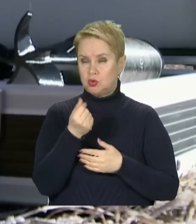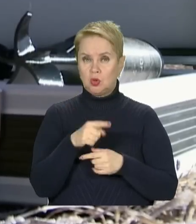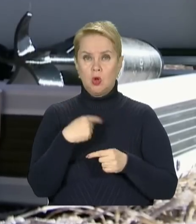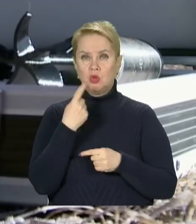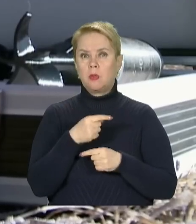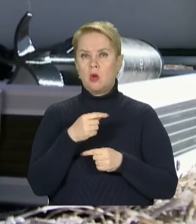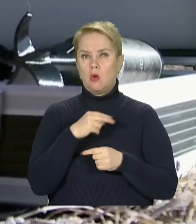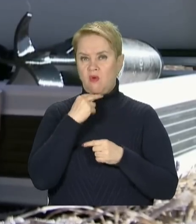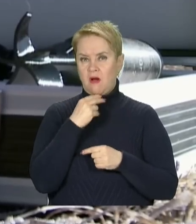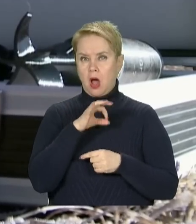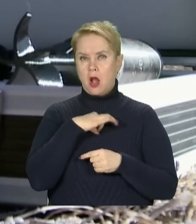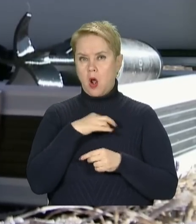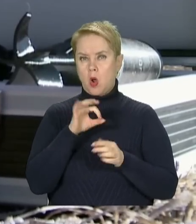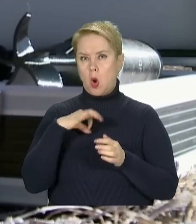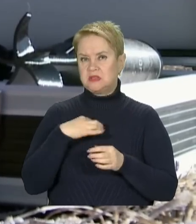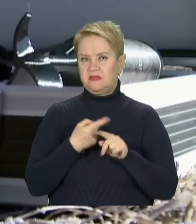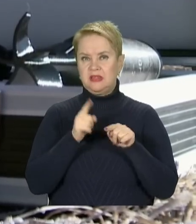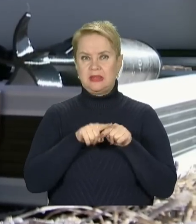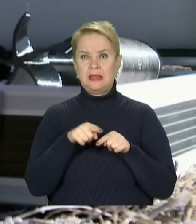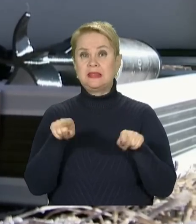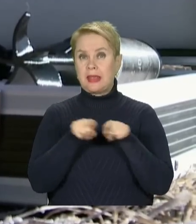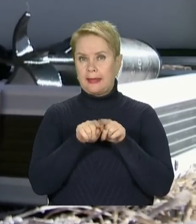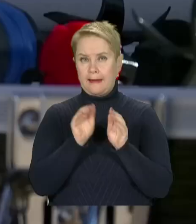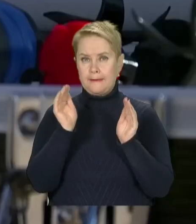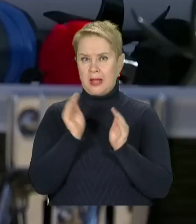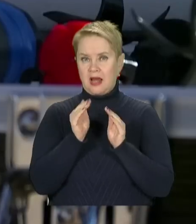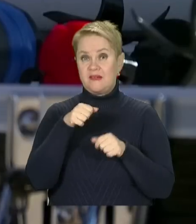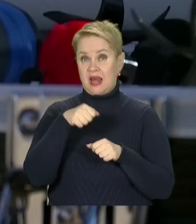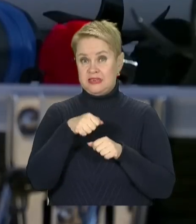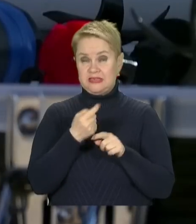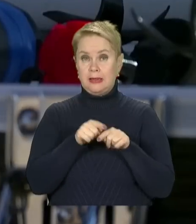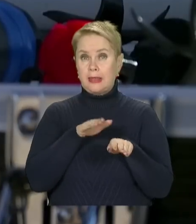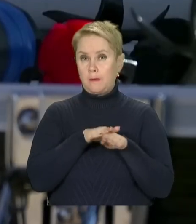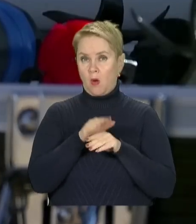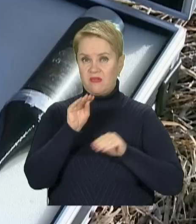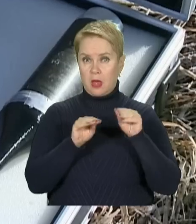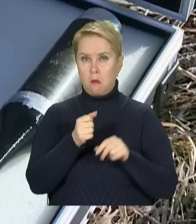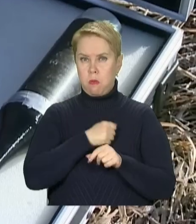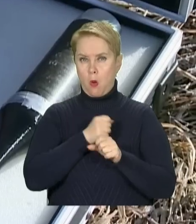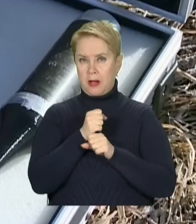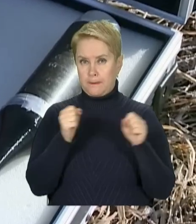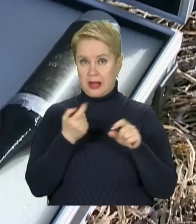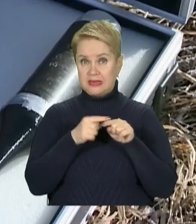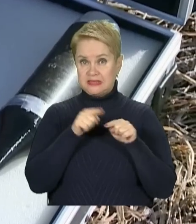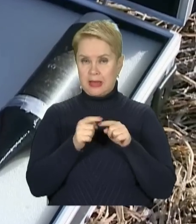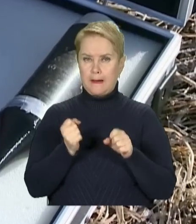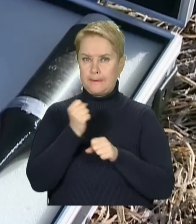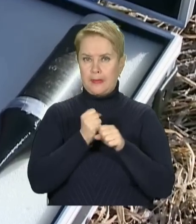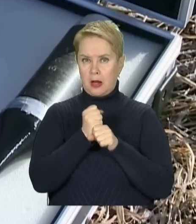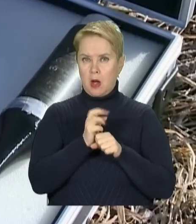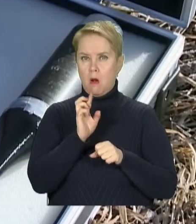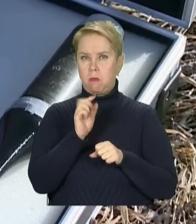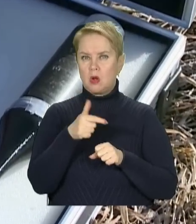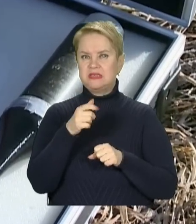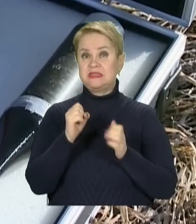Особливу увагу аеророзвідники приділяють і ось цій маленькій валізці. Наповнена вона боєприпасами. Це перероблені ВОГ